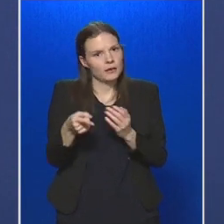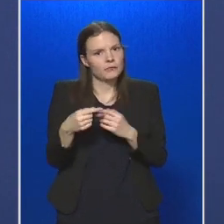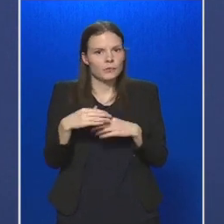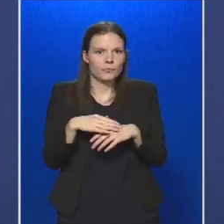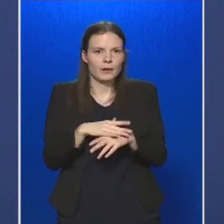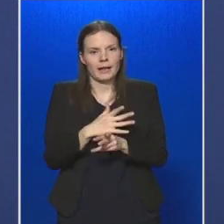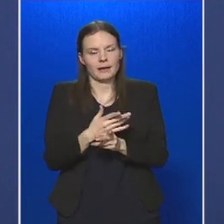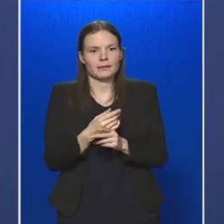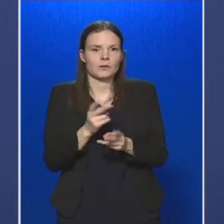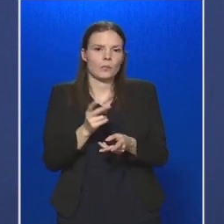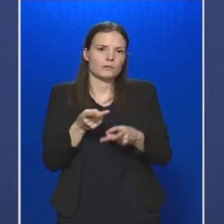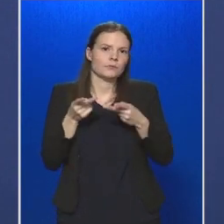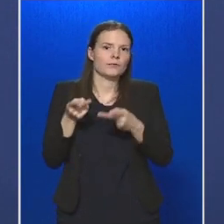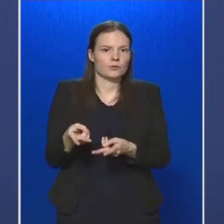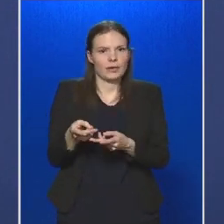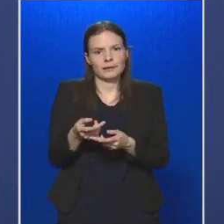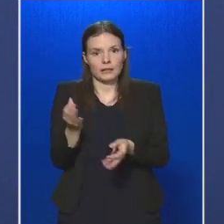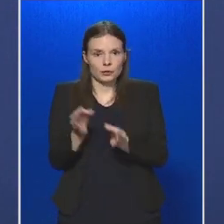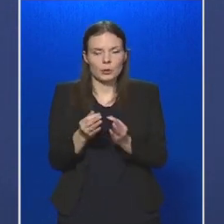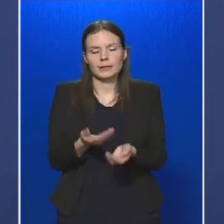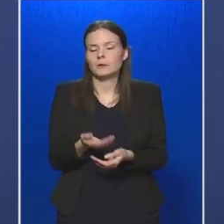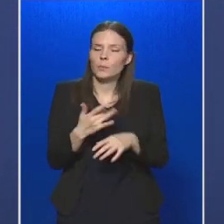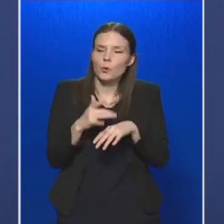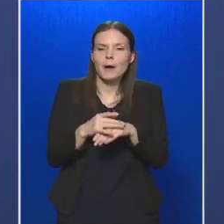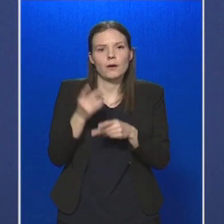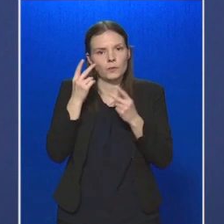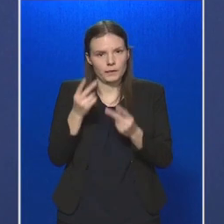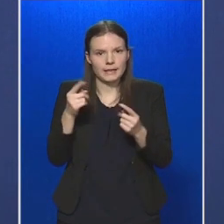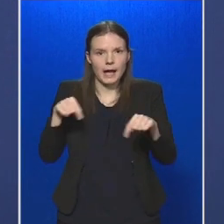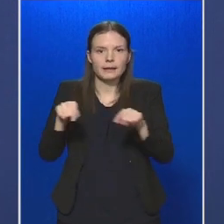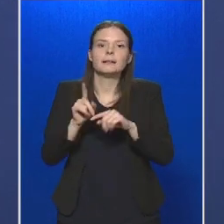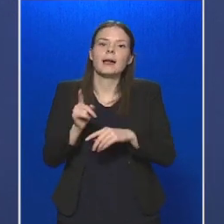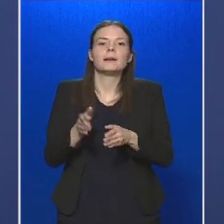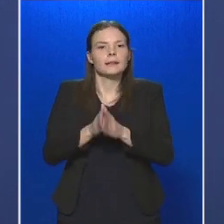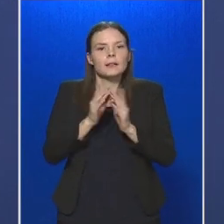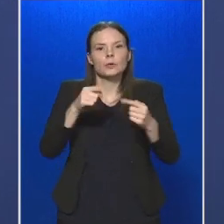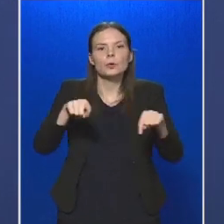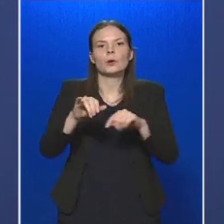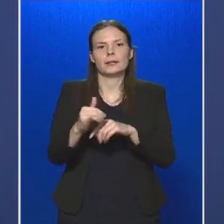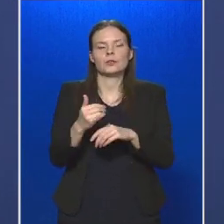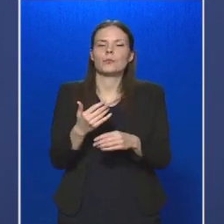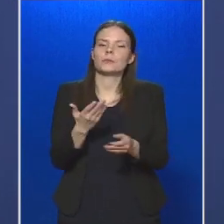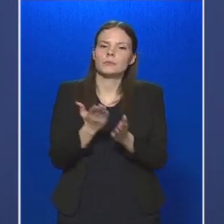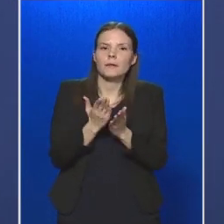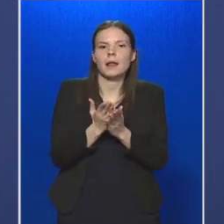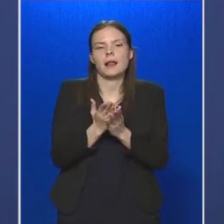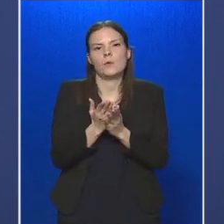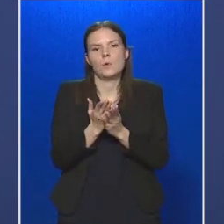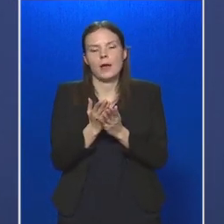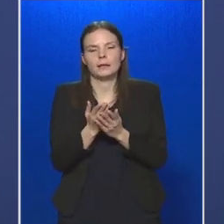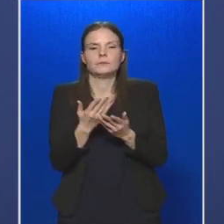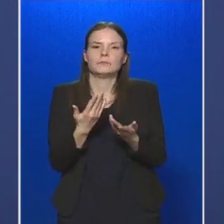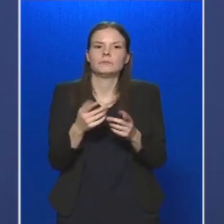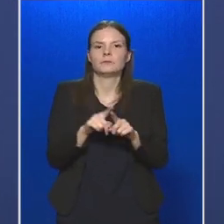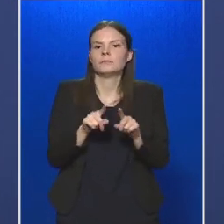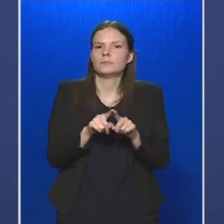jogsértő cselekményeket. Próbálunk erre odafigyelni, de kérjük önöket, hogy minden esetben megfelelő körültekintéssel járjanak el